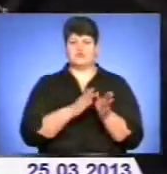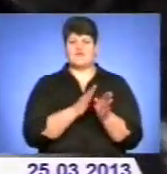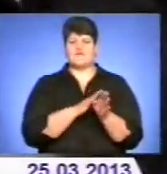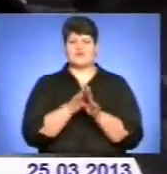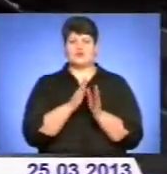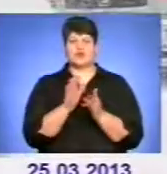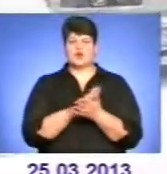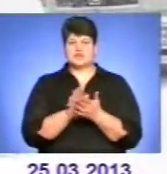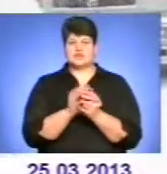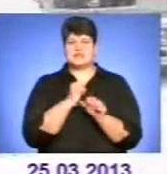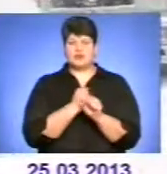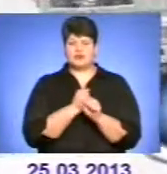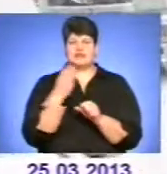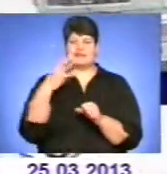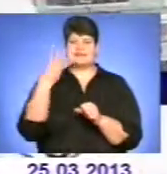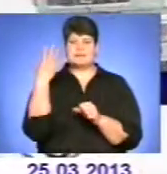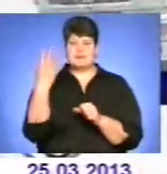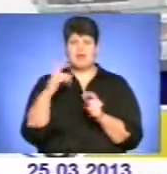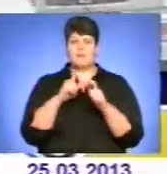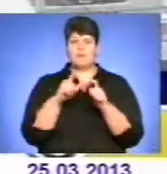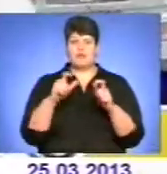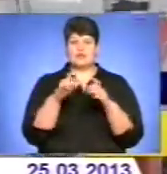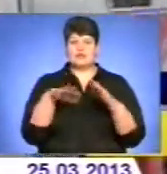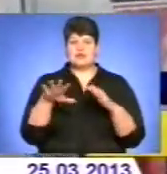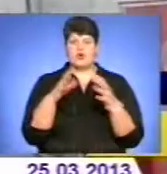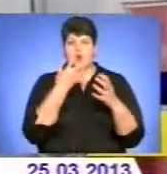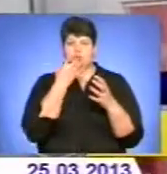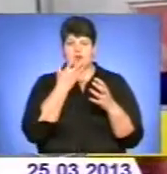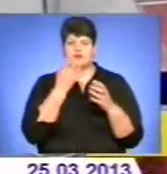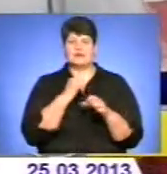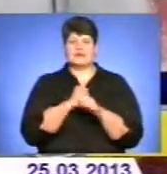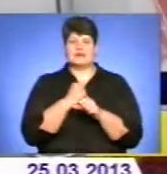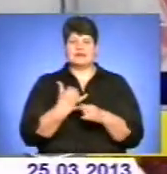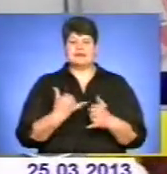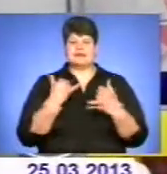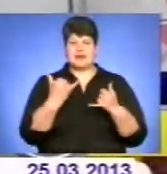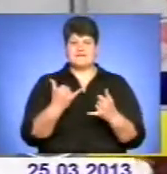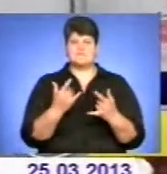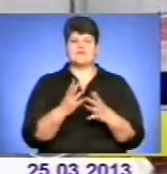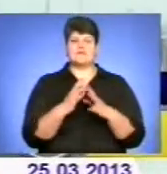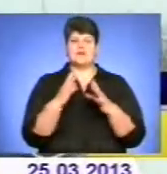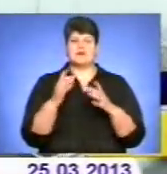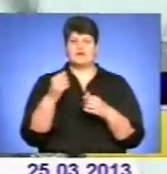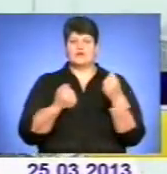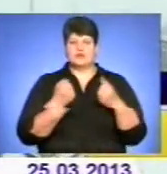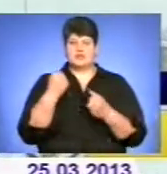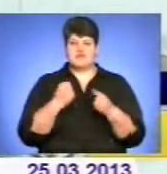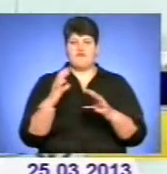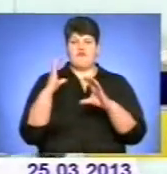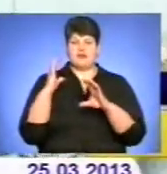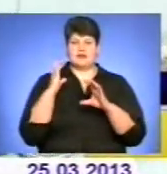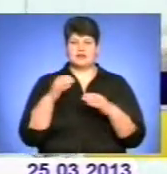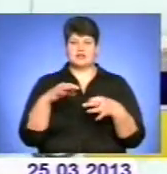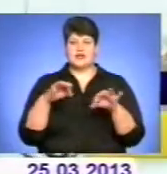35 пунктів обігріву встановили в області для водіїв важковагових автомобілів, рух яких був повністю паралізований.